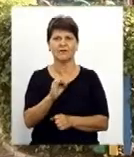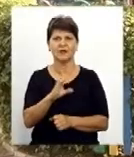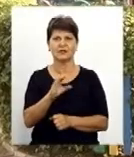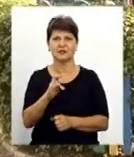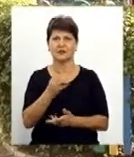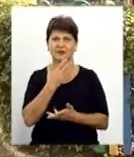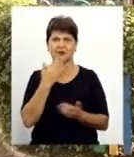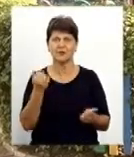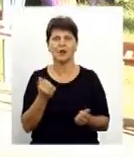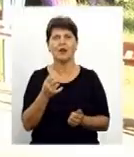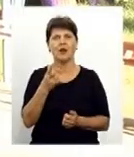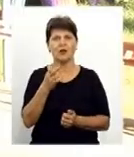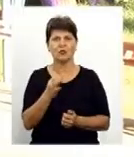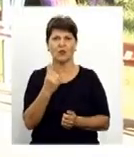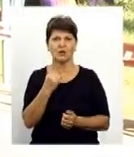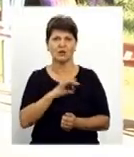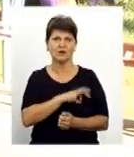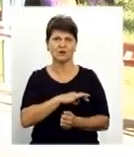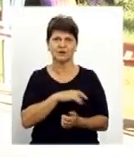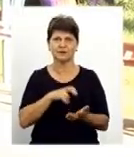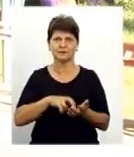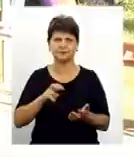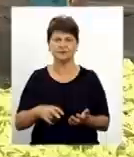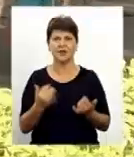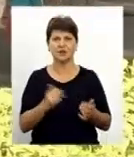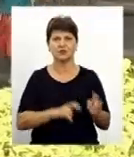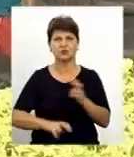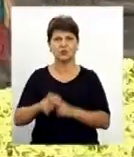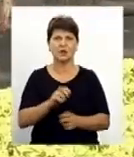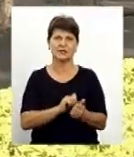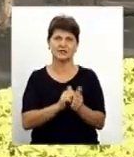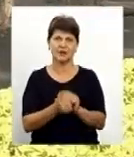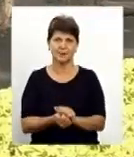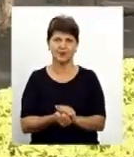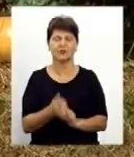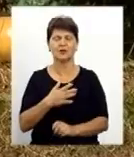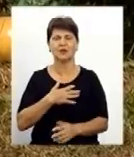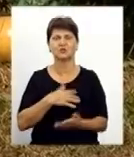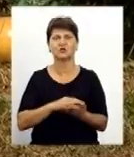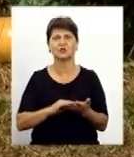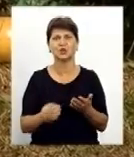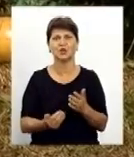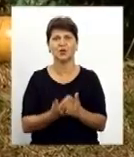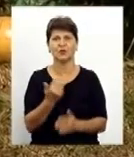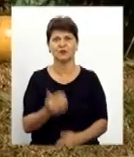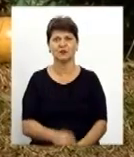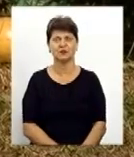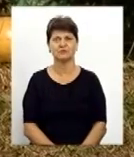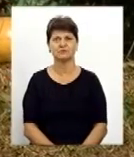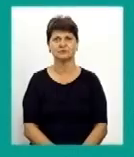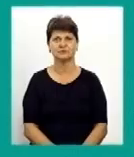звільнилася одна з вихователек. За словами завідувачки, нині шукають її заміну. Ірина Хоходра, Юрій Добровольський – Новини.